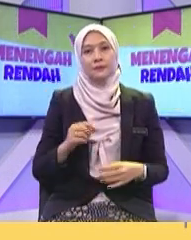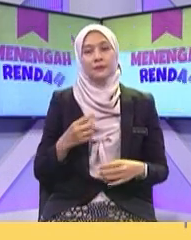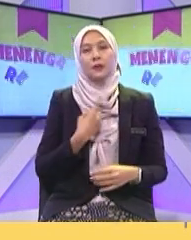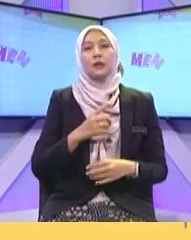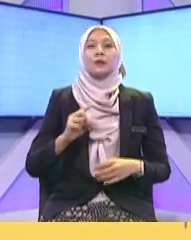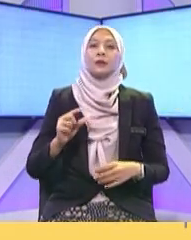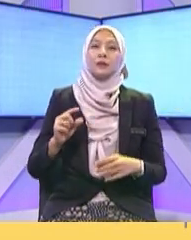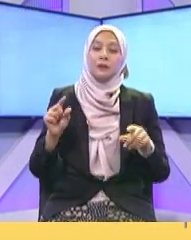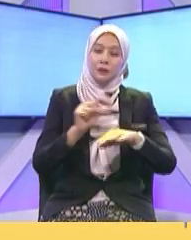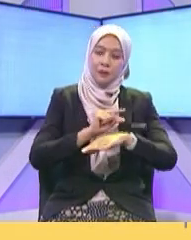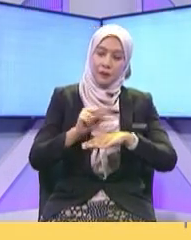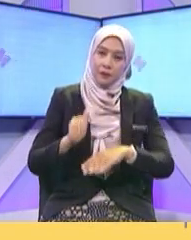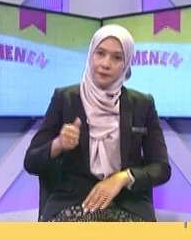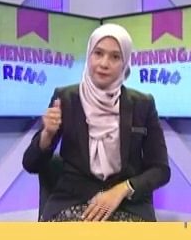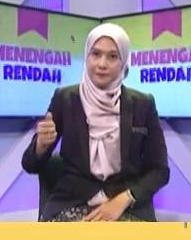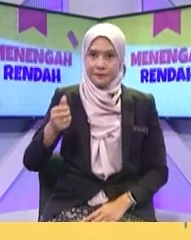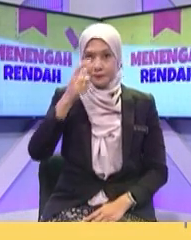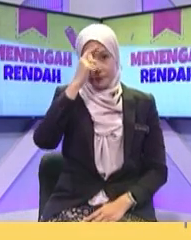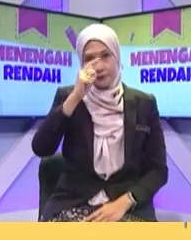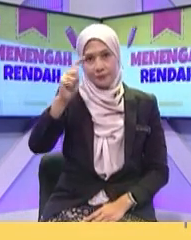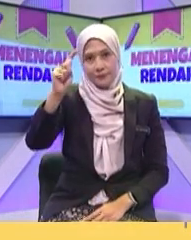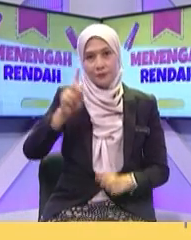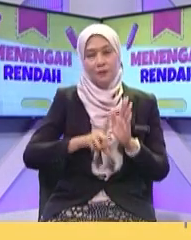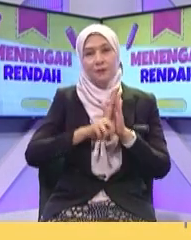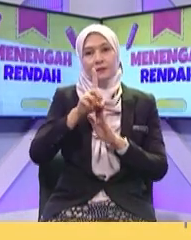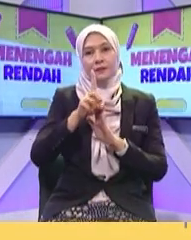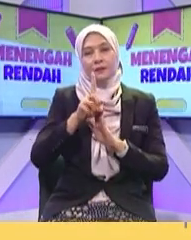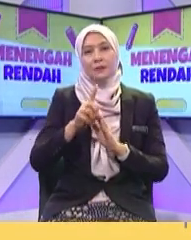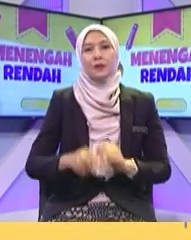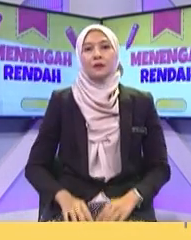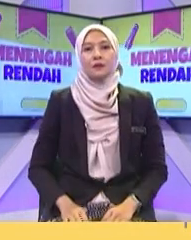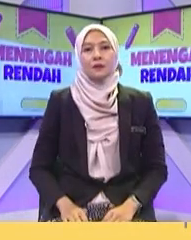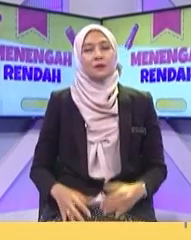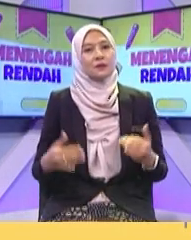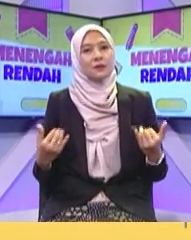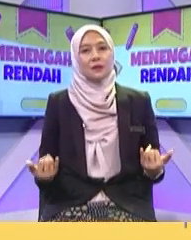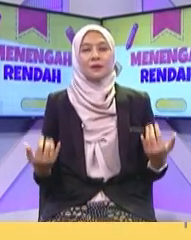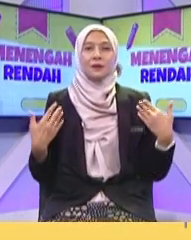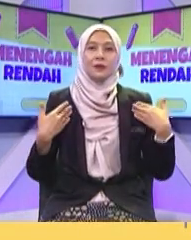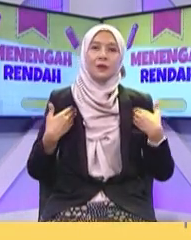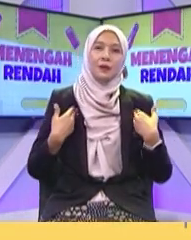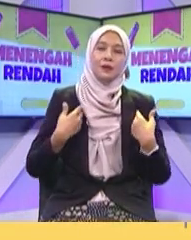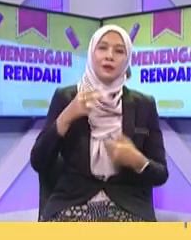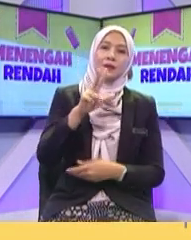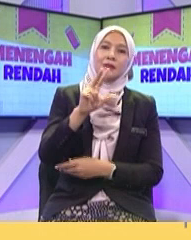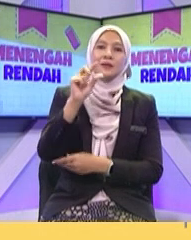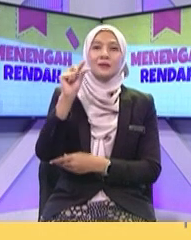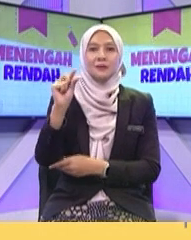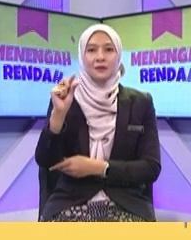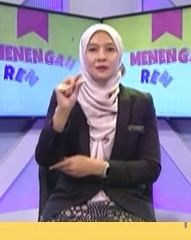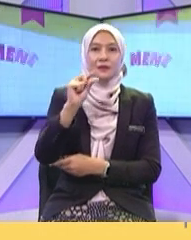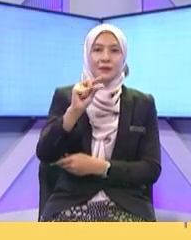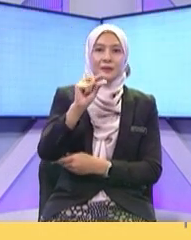berteknologi tinggi Teruskan lagi Dengan Telefon pintar 3G 4G Dan yang terkini 5G